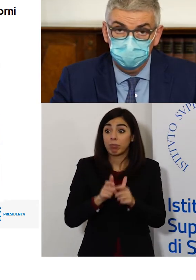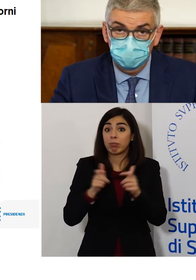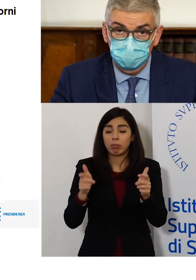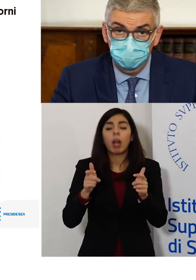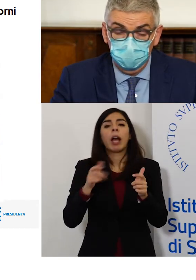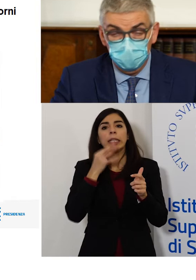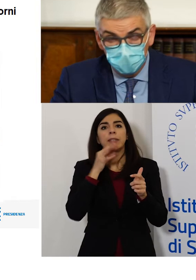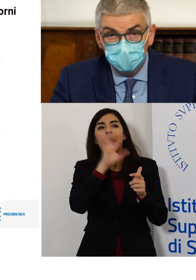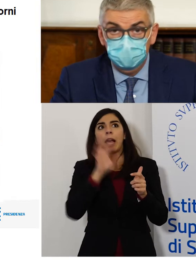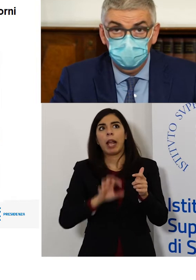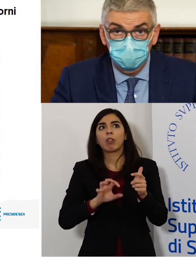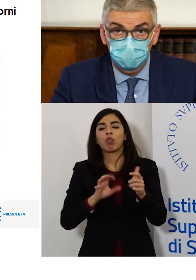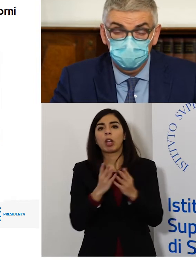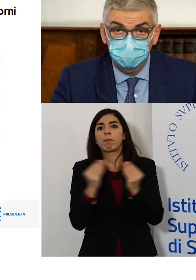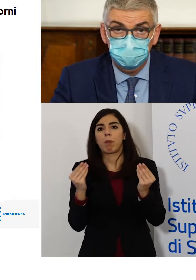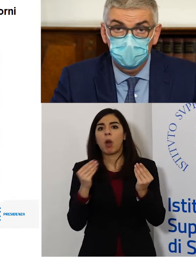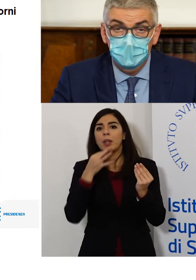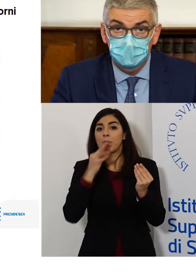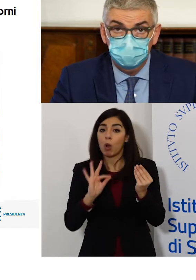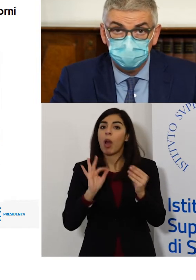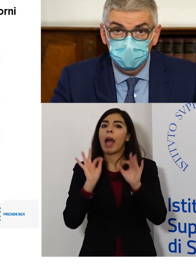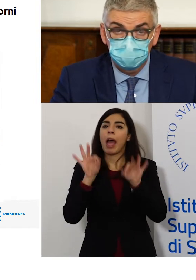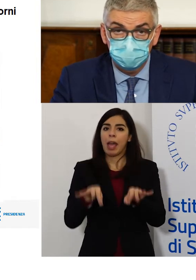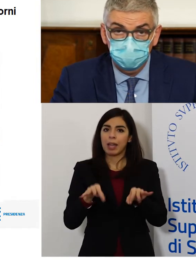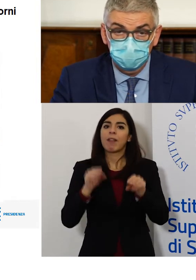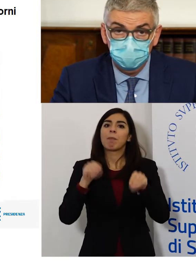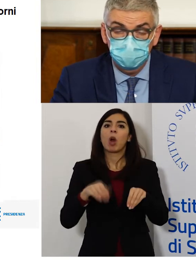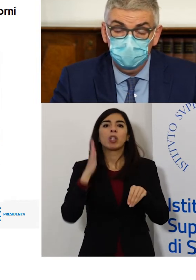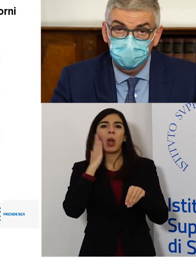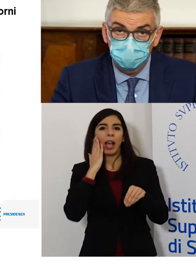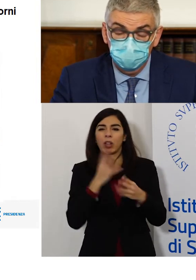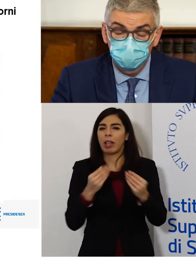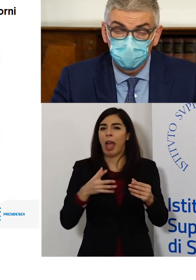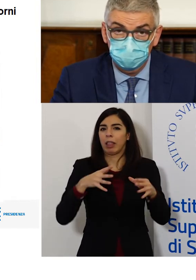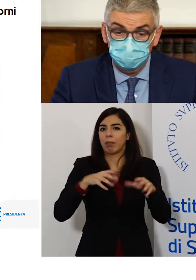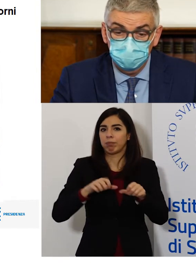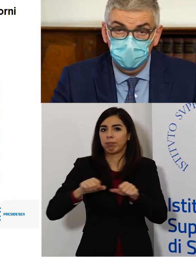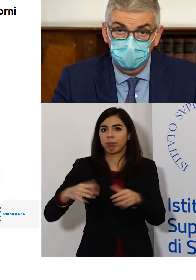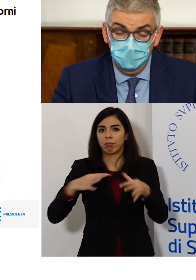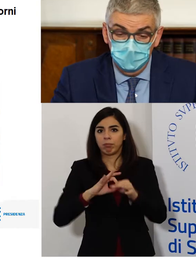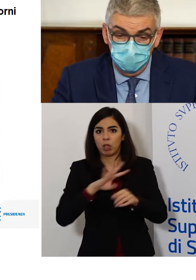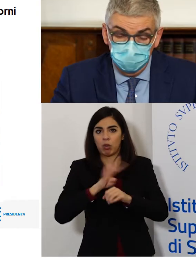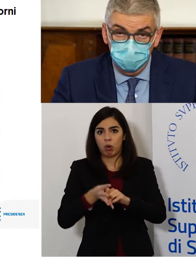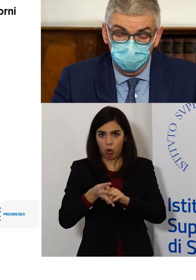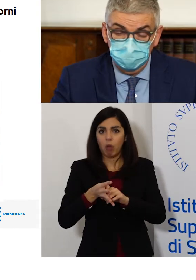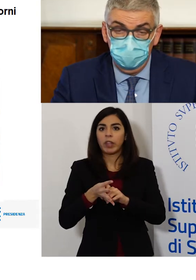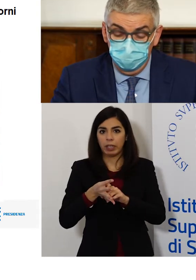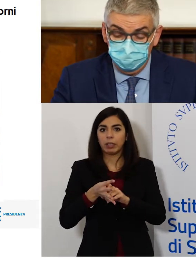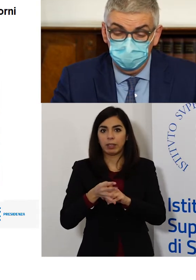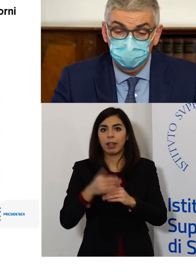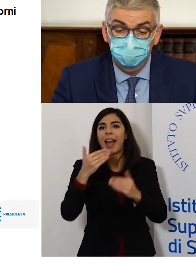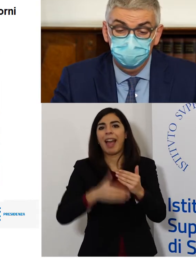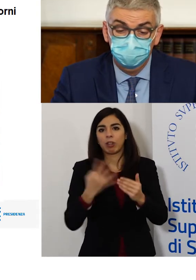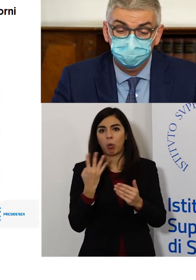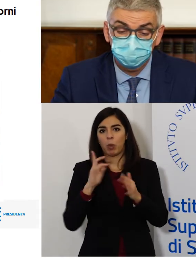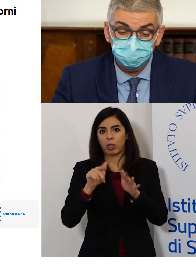'occupazione di posti letto, hanno la probabilità di arrivare a un'occupazione di posti letto significative entro 4 settimane da questa